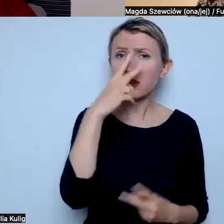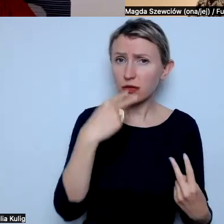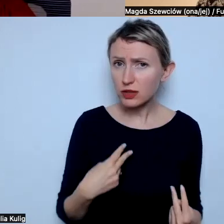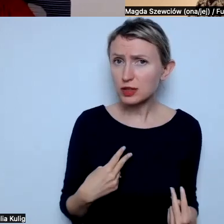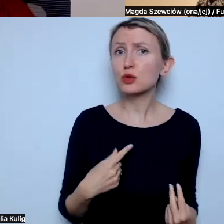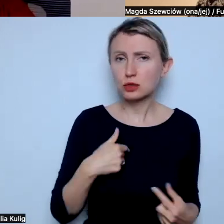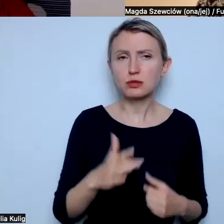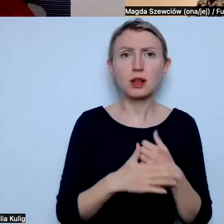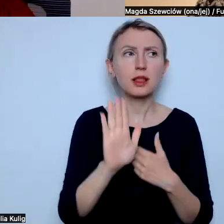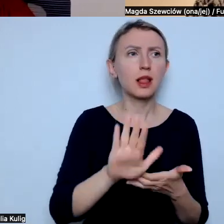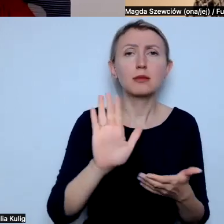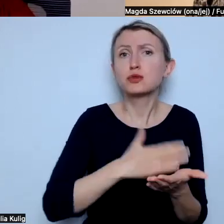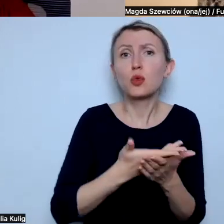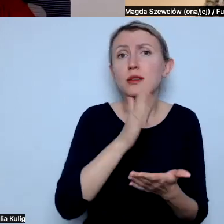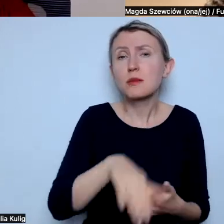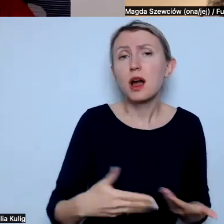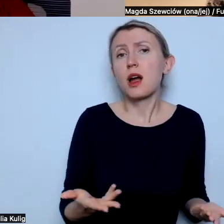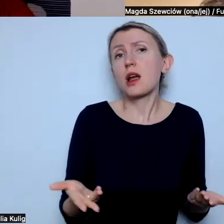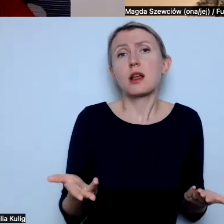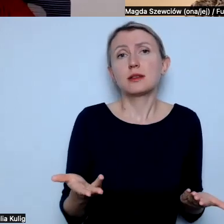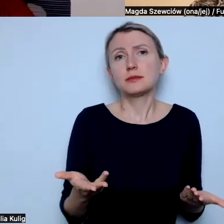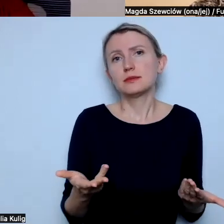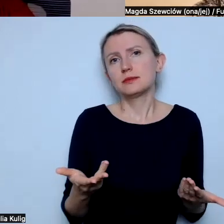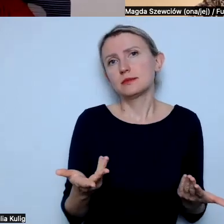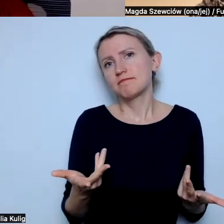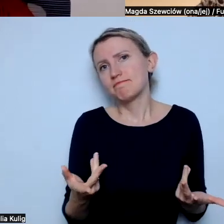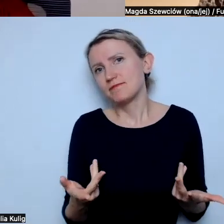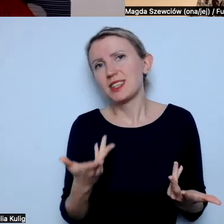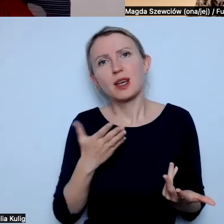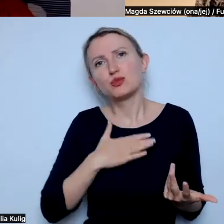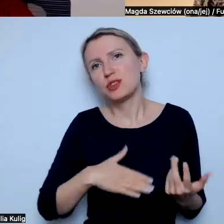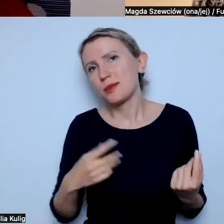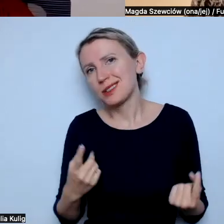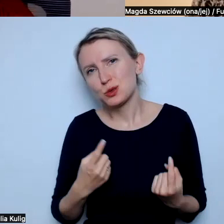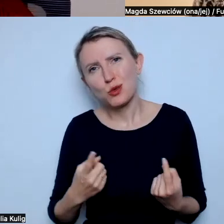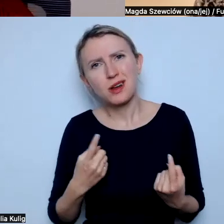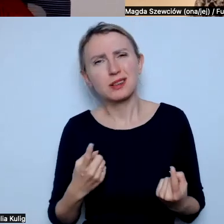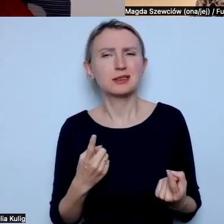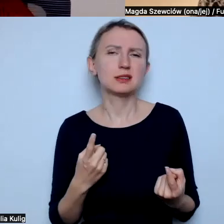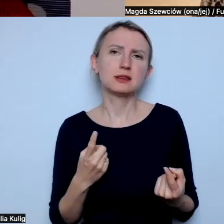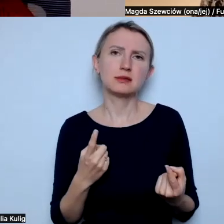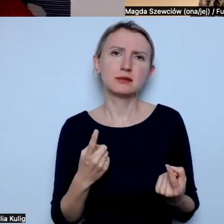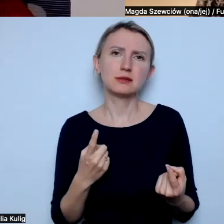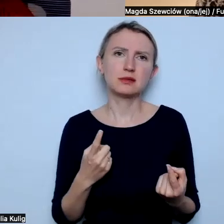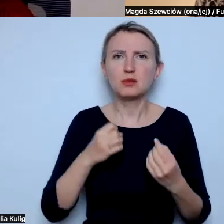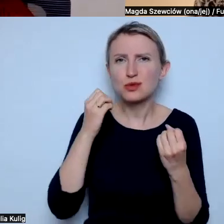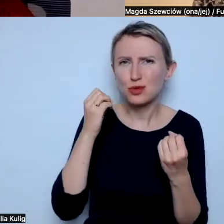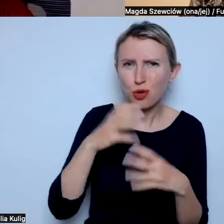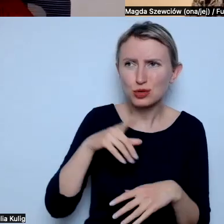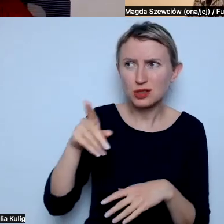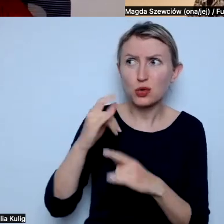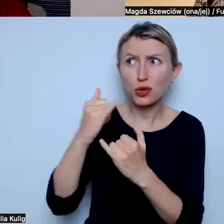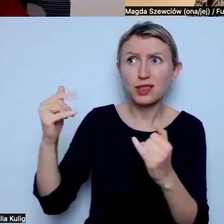jeśli doświadczą nieprzyjemności albo nawet gorszych rzeczy ze strony innych